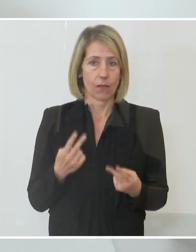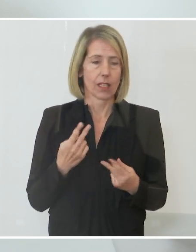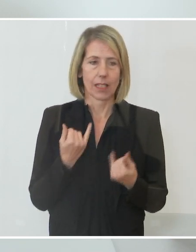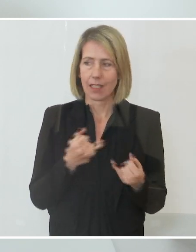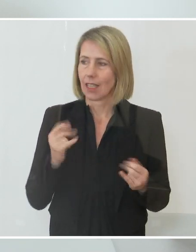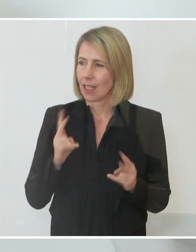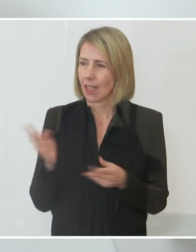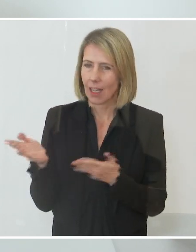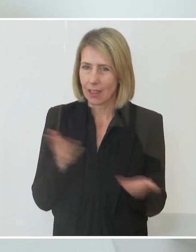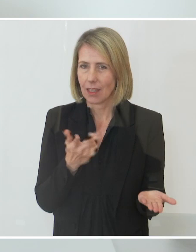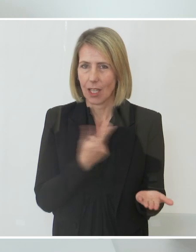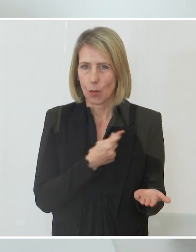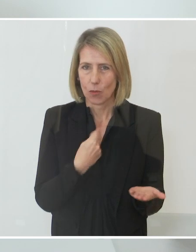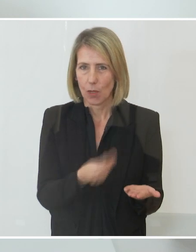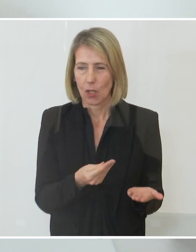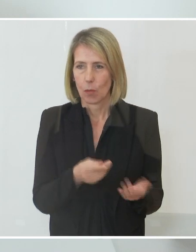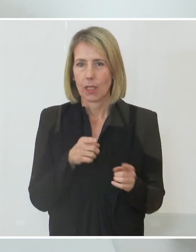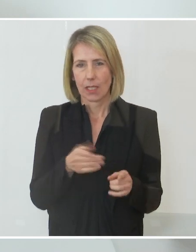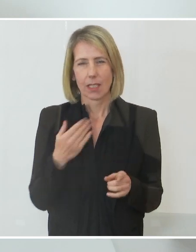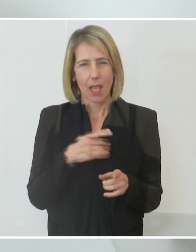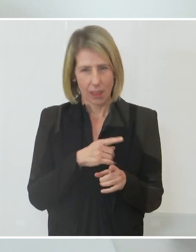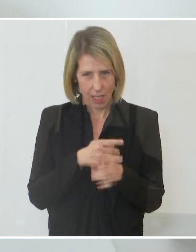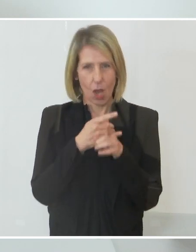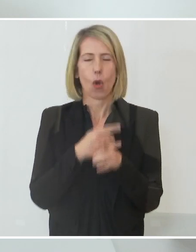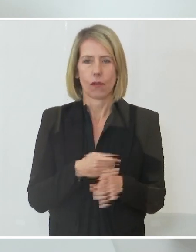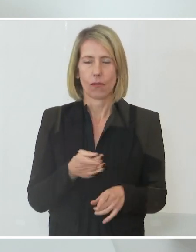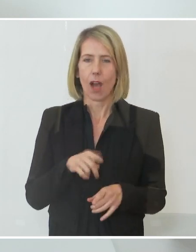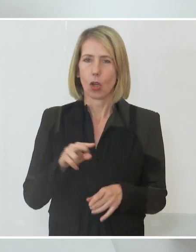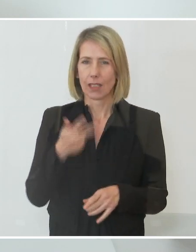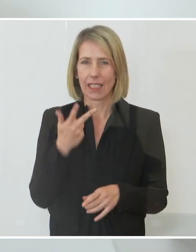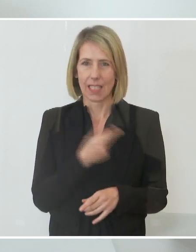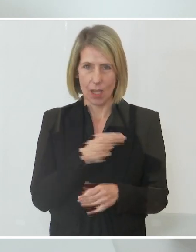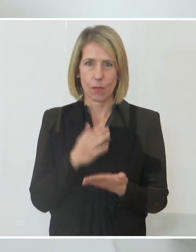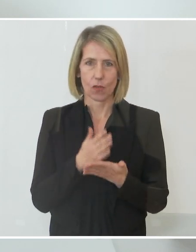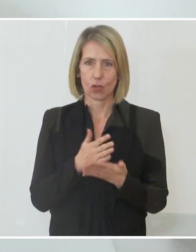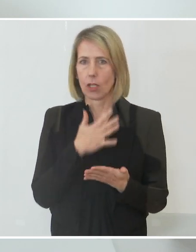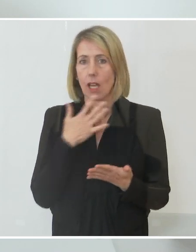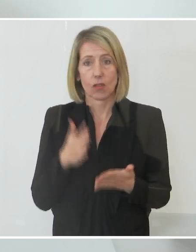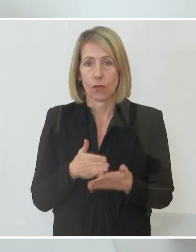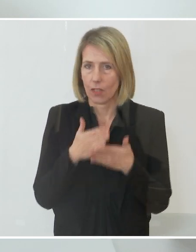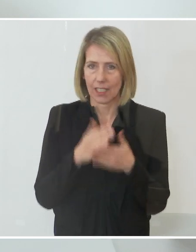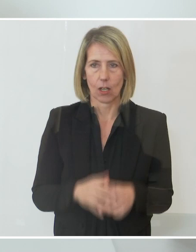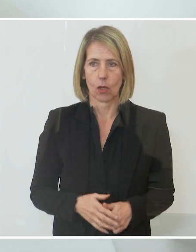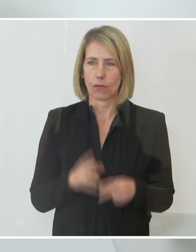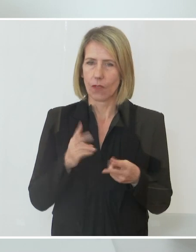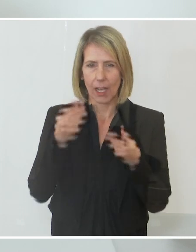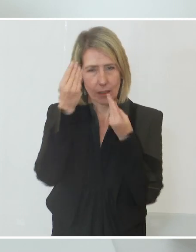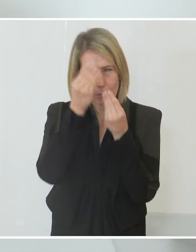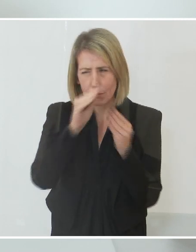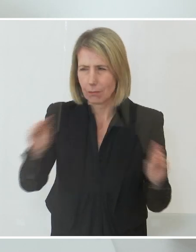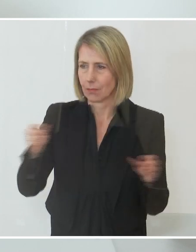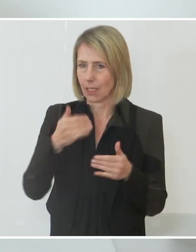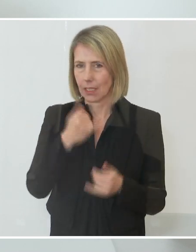Möglichkeit zu impfen. Das ist das, was uns jetzt geholfen hat, vor allem die Brust-Impfungen. Und ich appelliere wirklich an jeden, sich